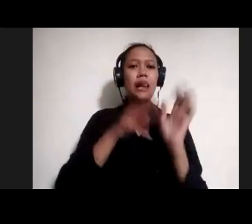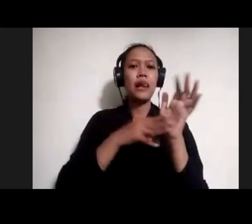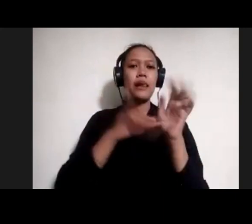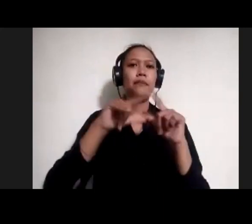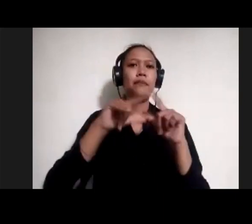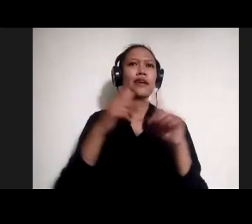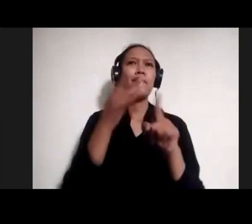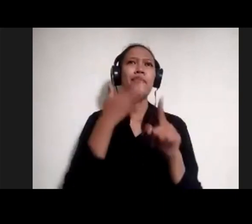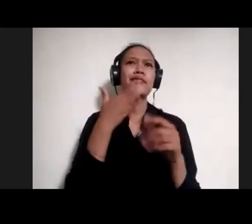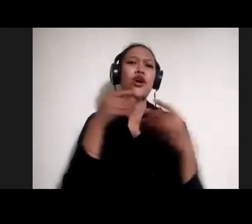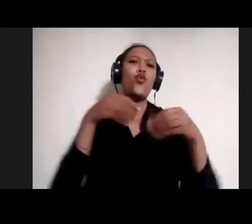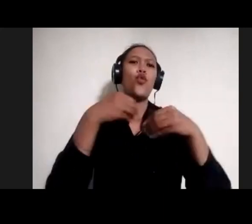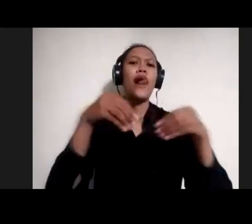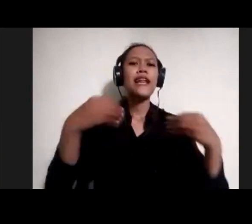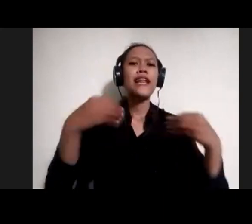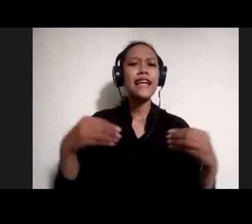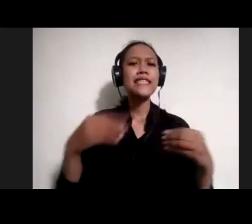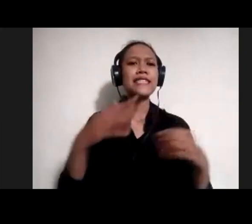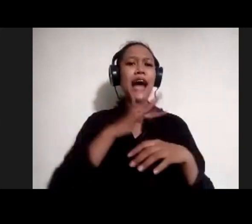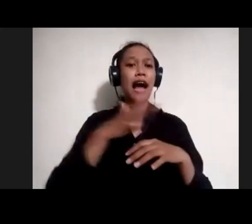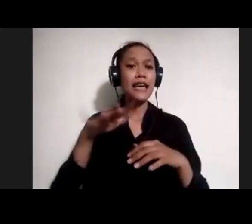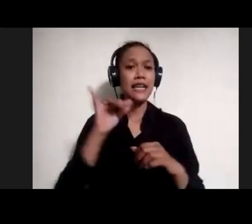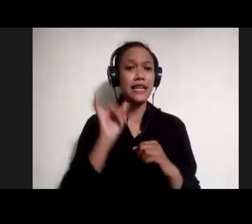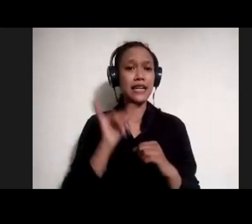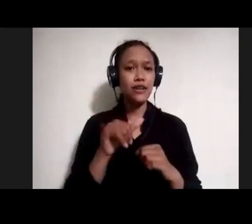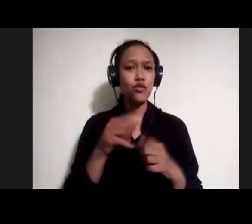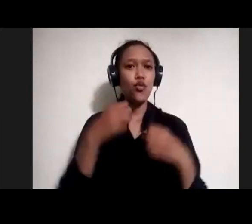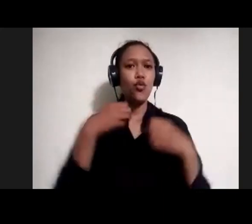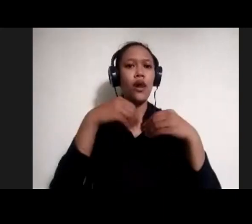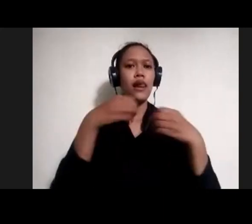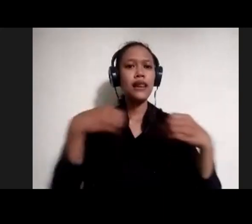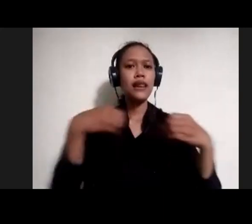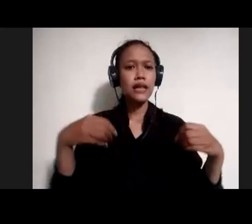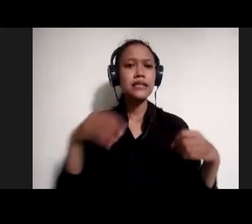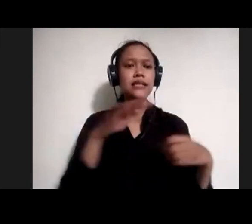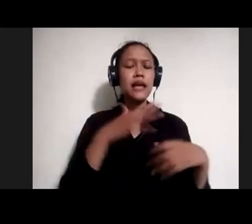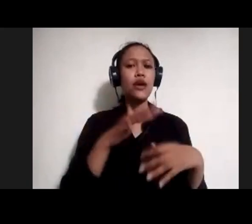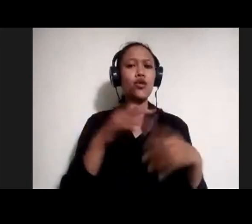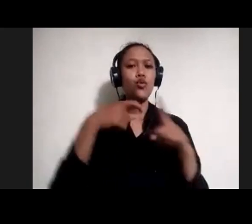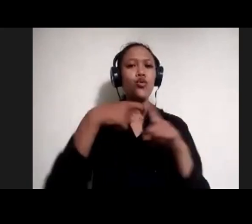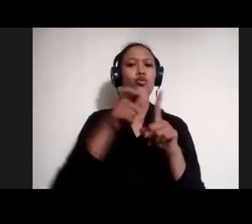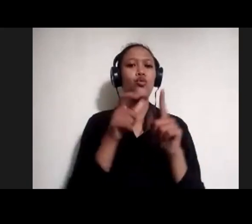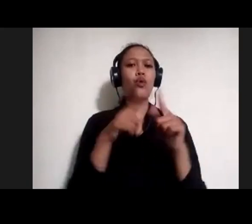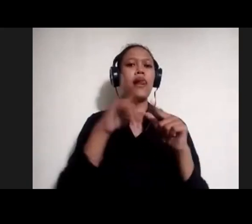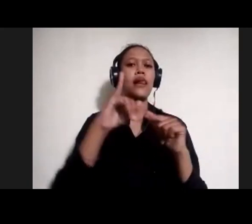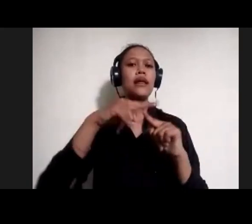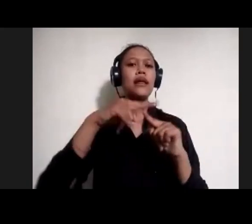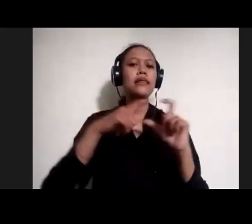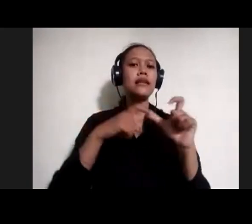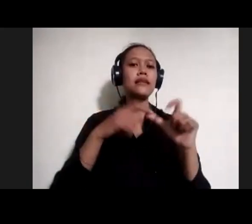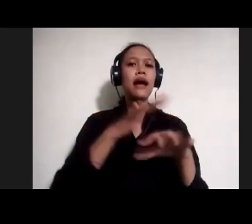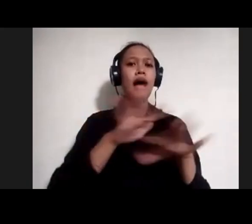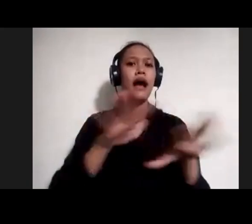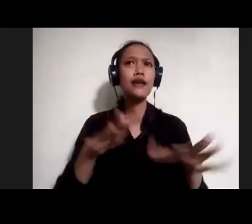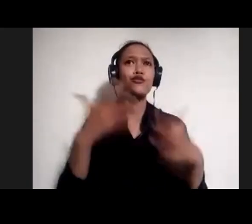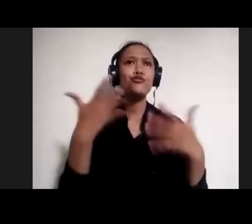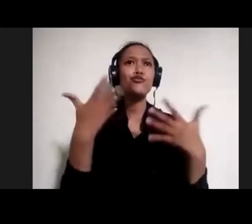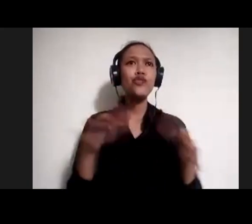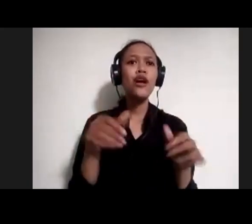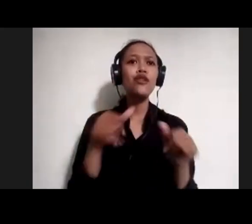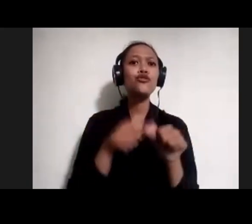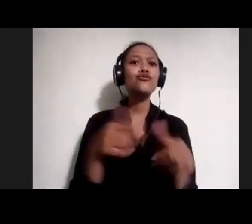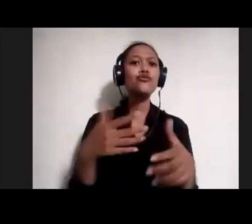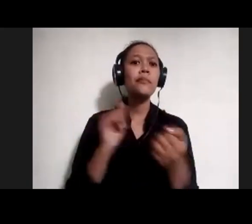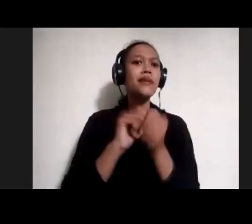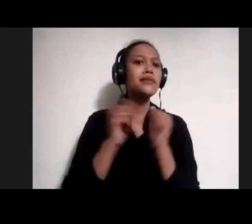airnya begini. Terus kalau kualitas airnya begini, terus apa masalahnya gitu.